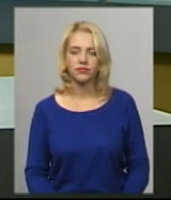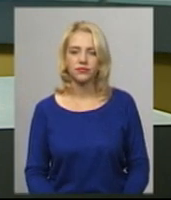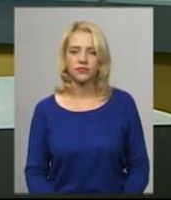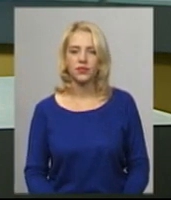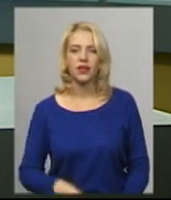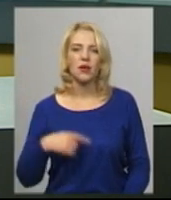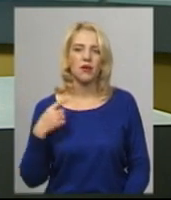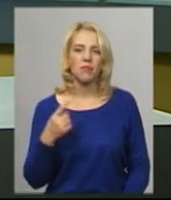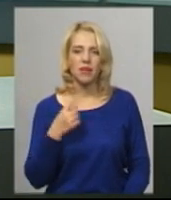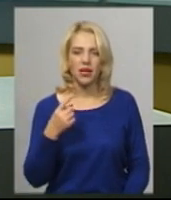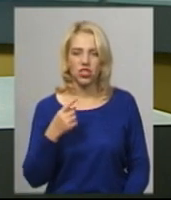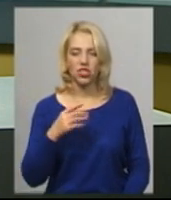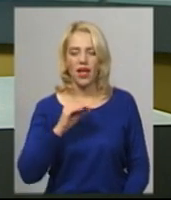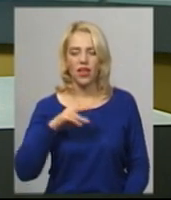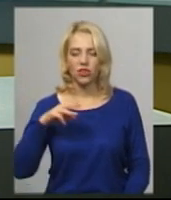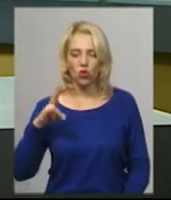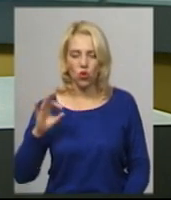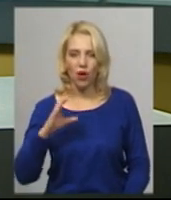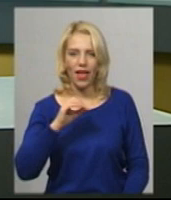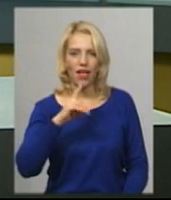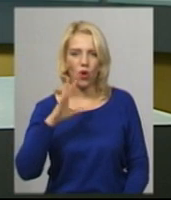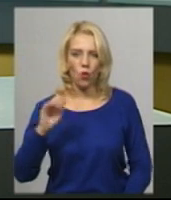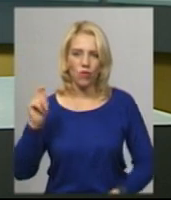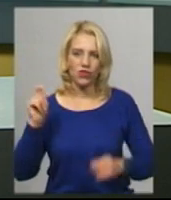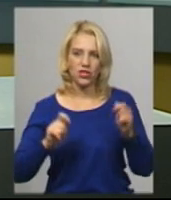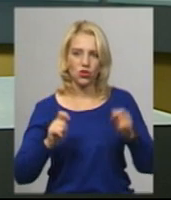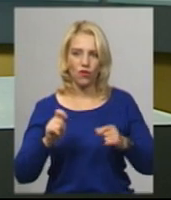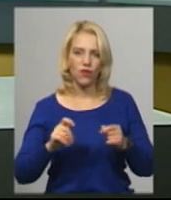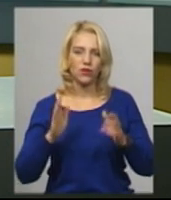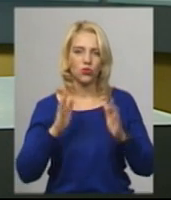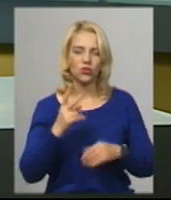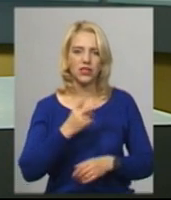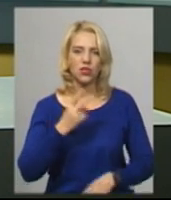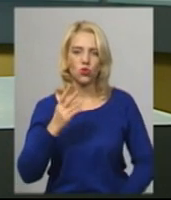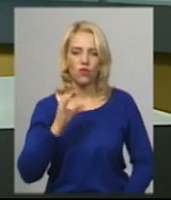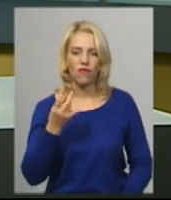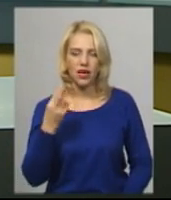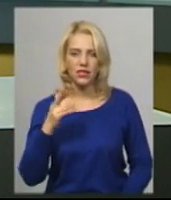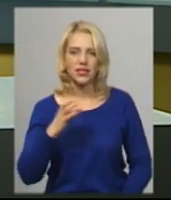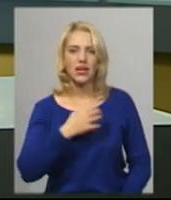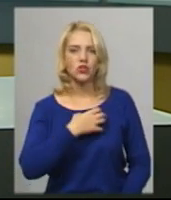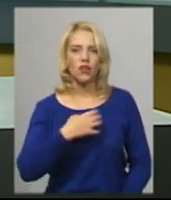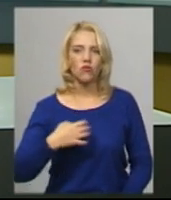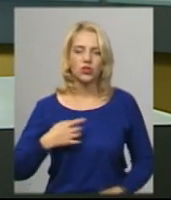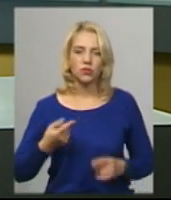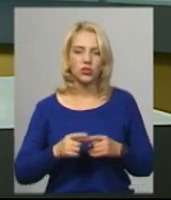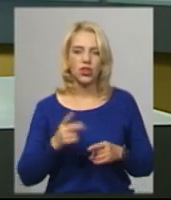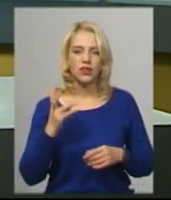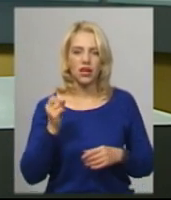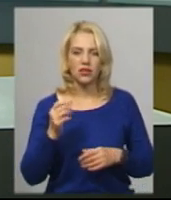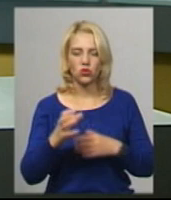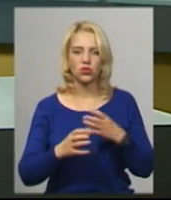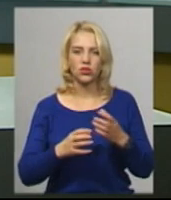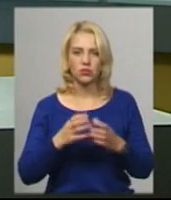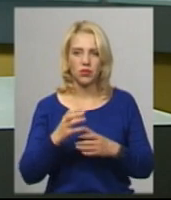Перший етно-еко-фестиваль «Колодар» відбудеться 22 вересня у Славуті. Про це новинам на Суспільному розповіла членкиня